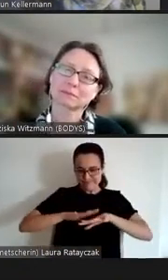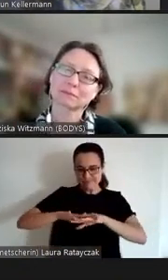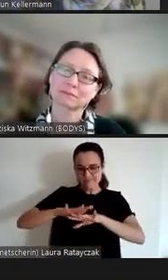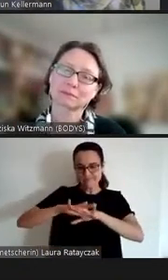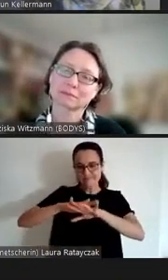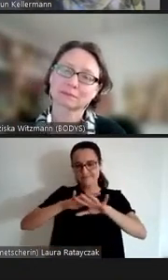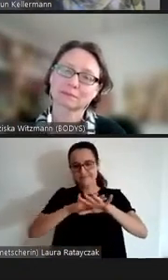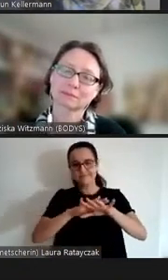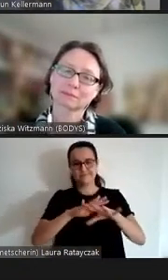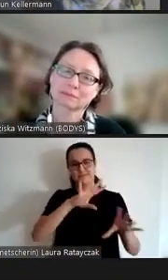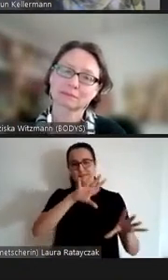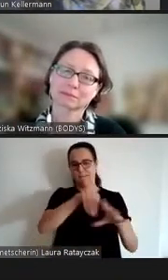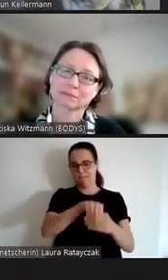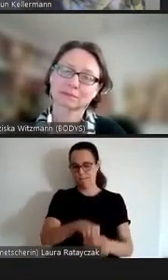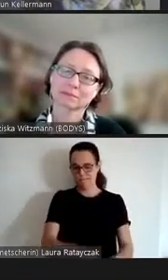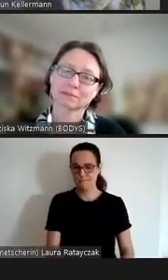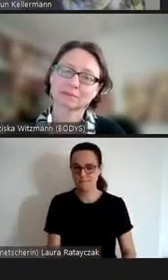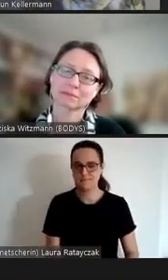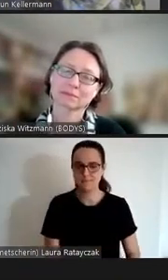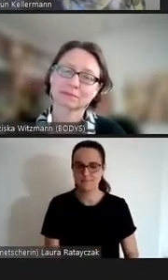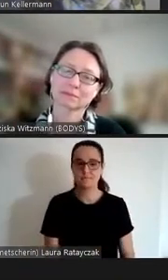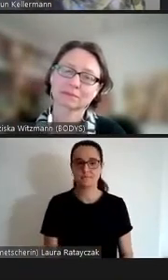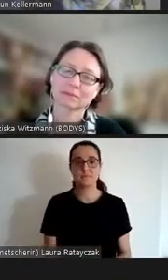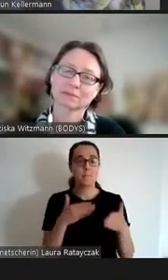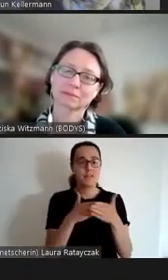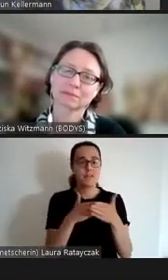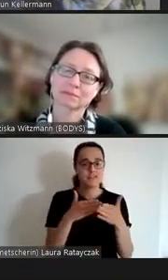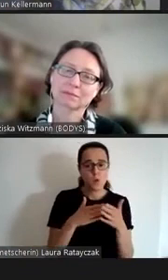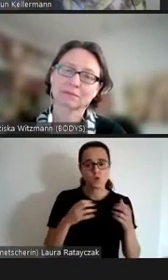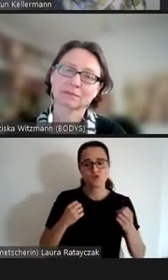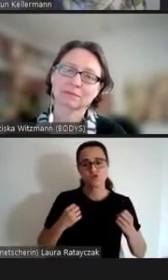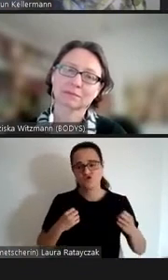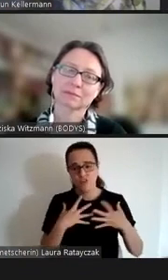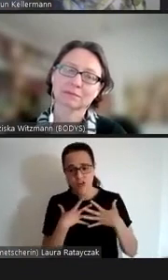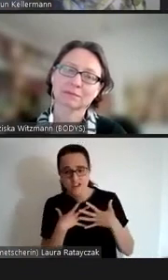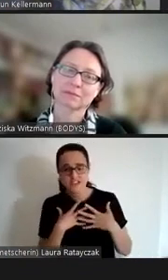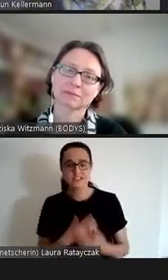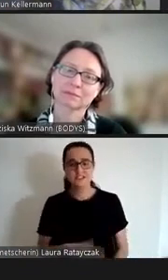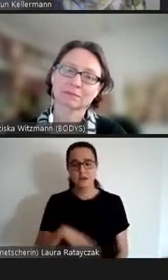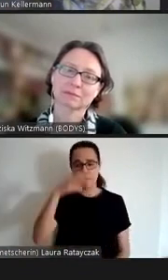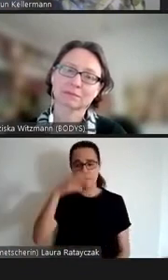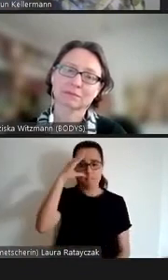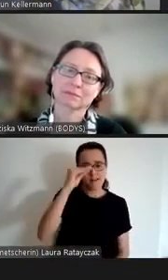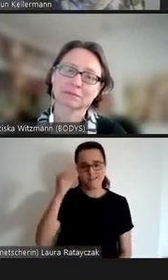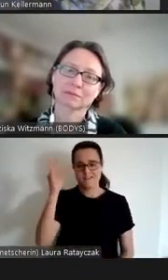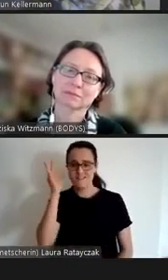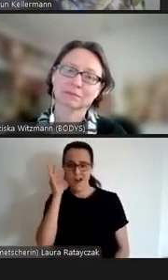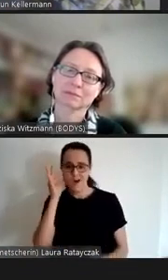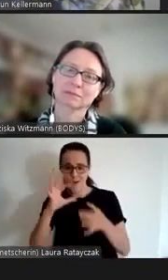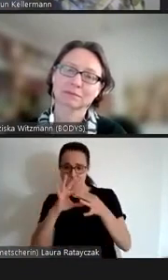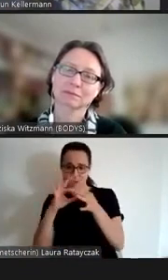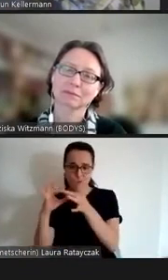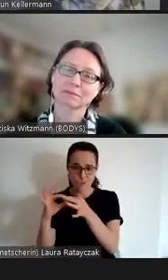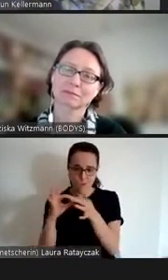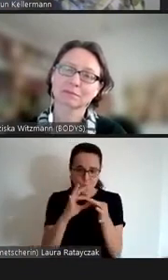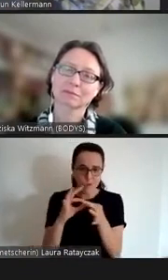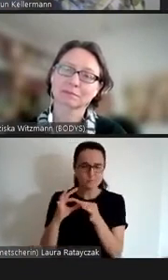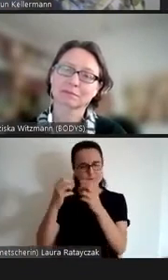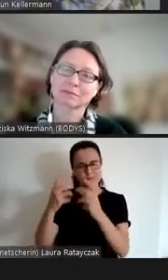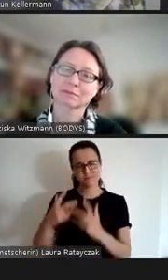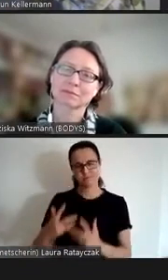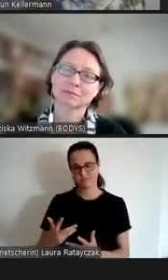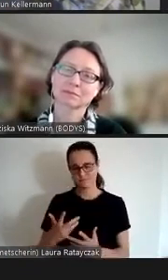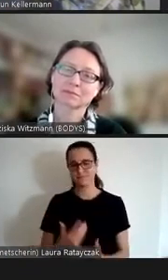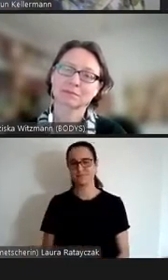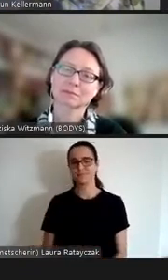überkreuzen Behinderung und Geschlecht Männlichkeit und Weiblichkeit und so weiter